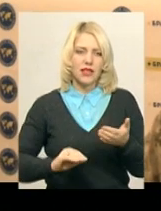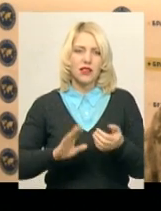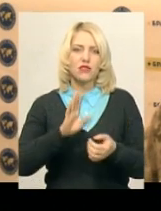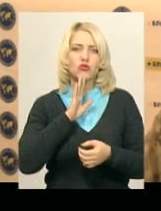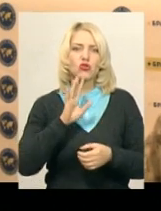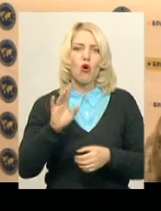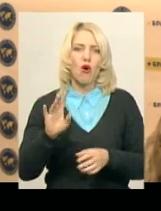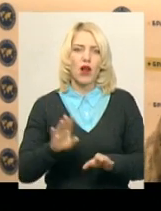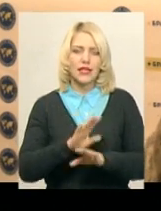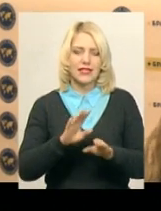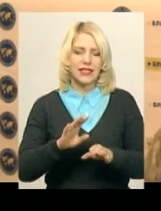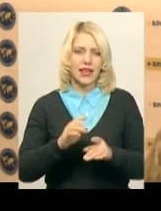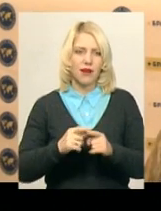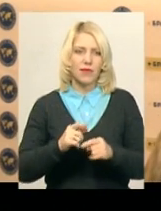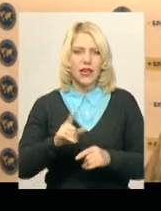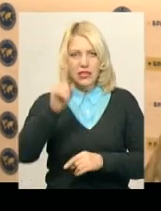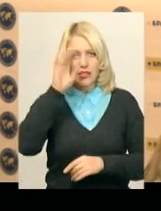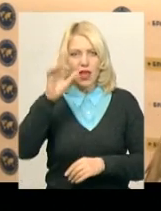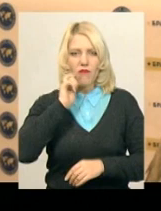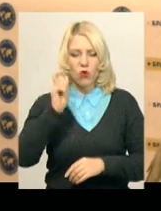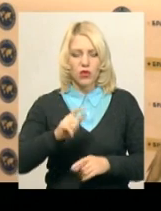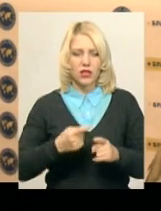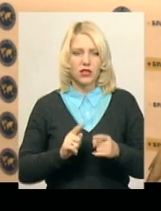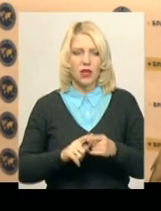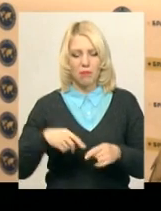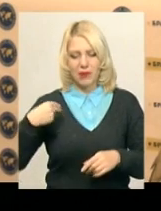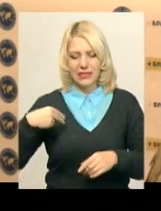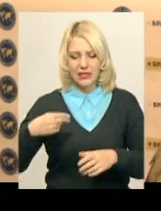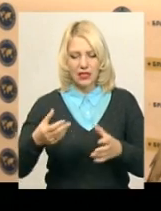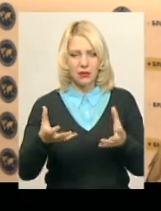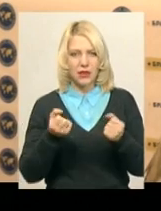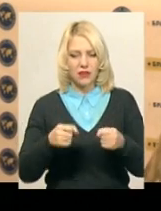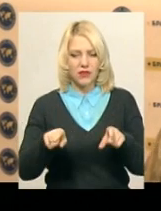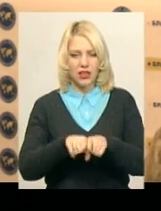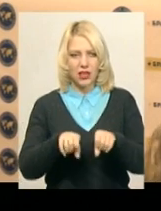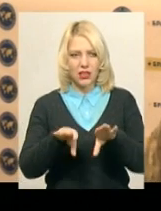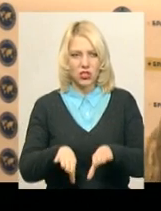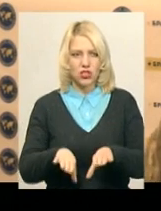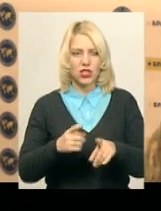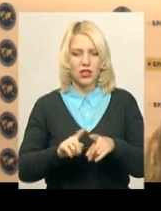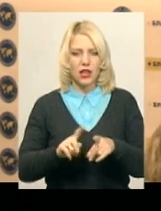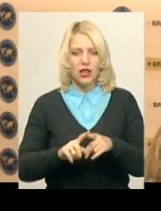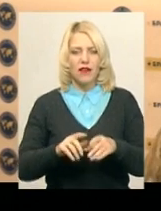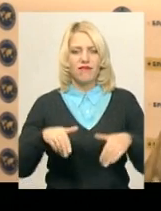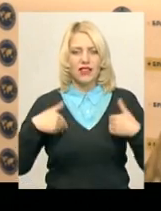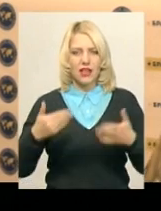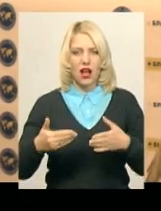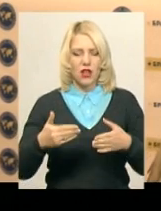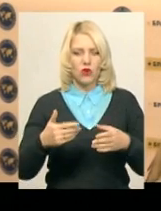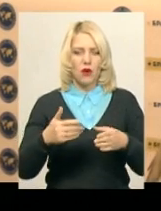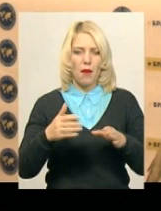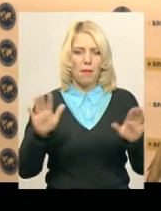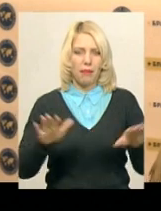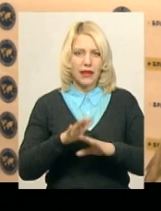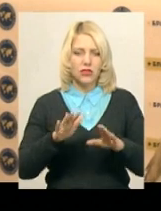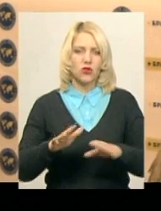написана пісня «Слава Україні». В цьому році президент перейняв таке рішення, вітання в армії поміняти на «Слава Україні». Ось була написана